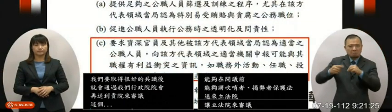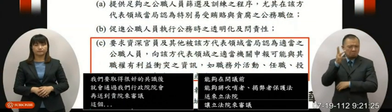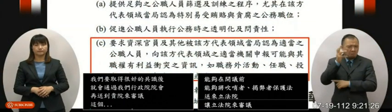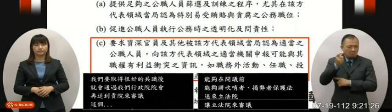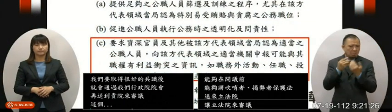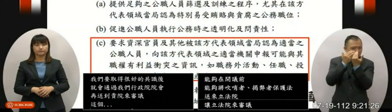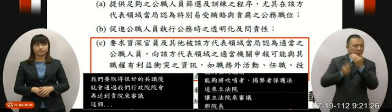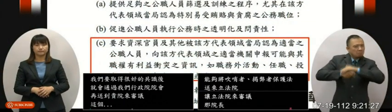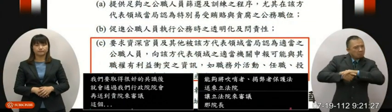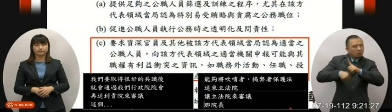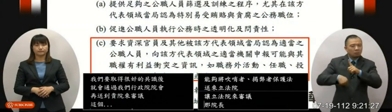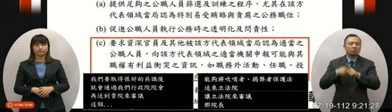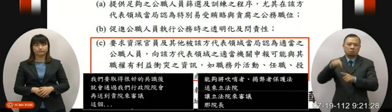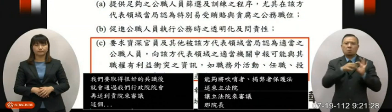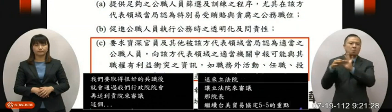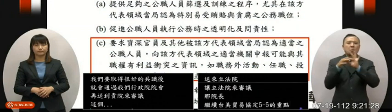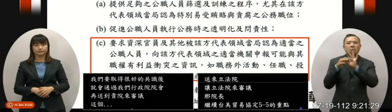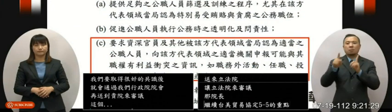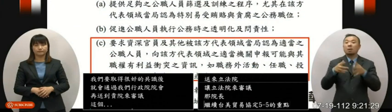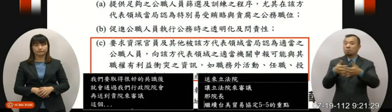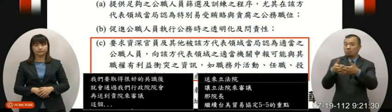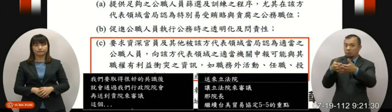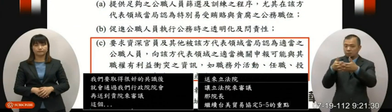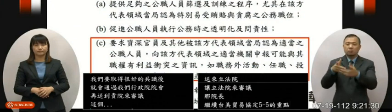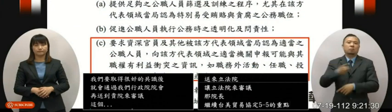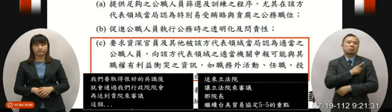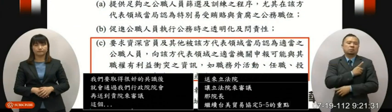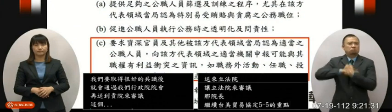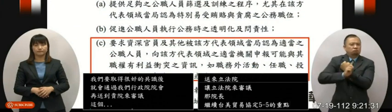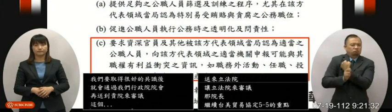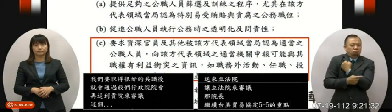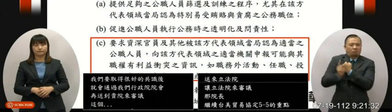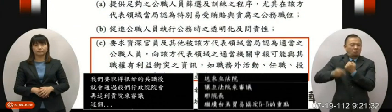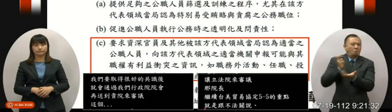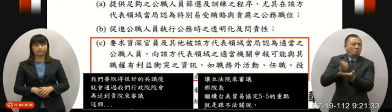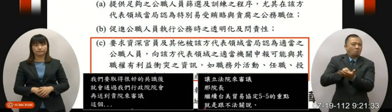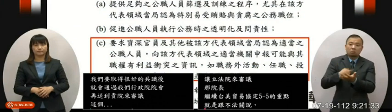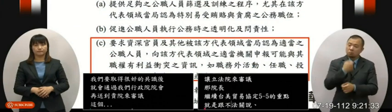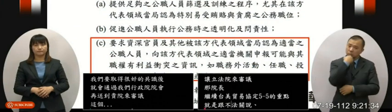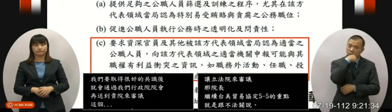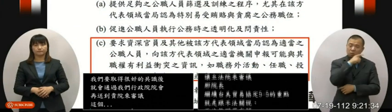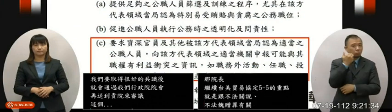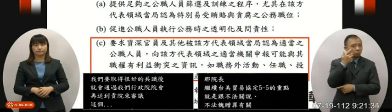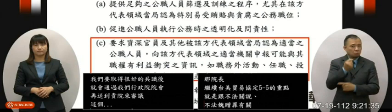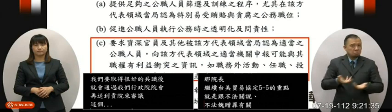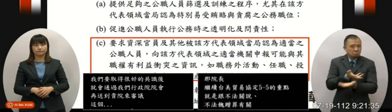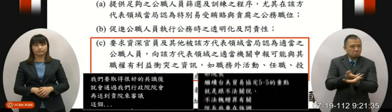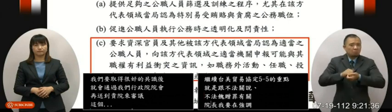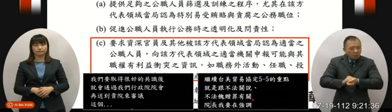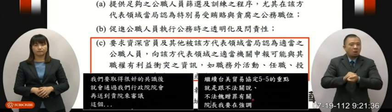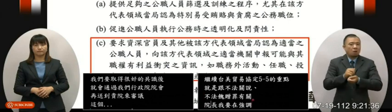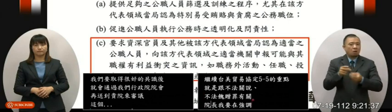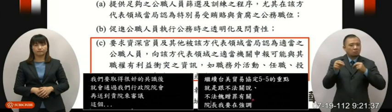关最有关所以院长我要再强调美国在这些执法上要求非常的严格我们要跟人家签这个协